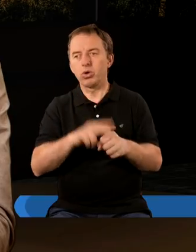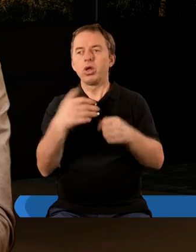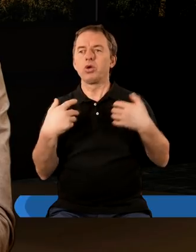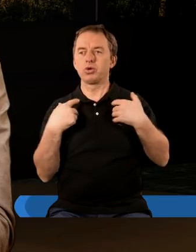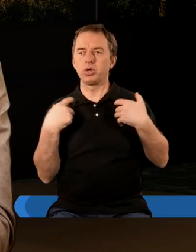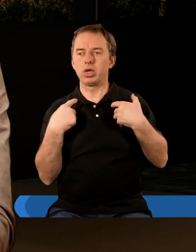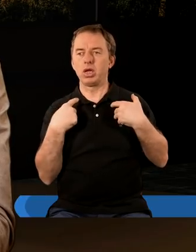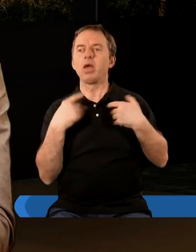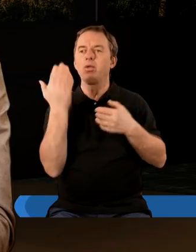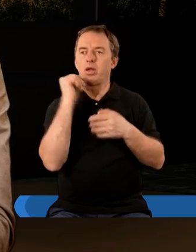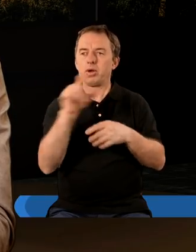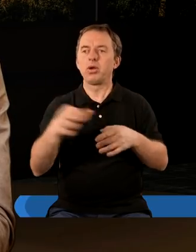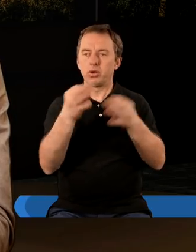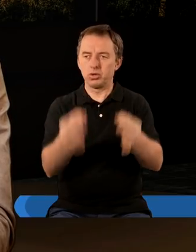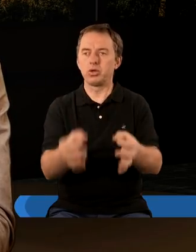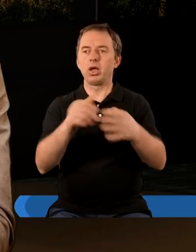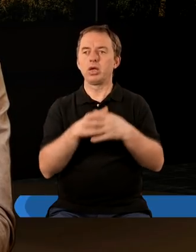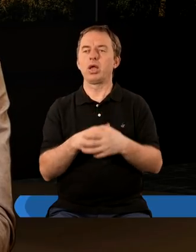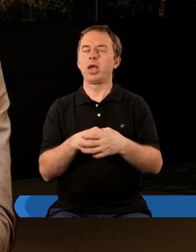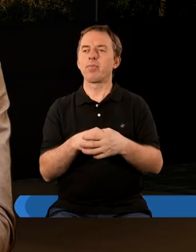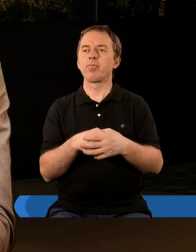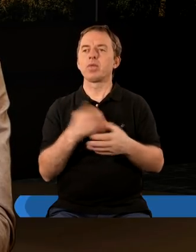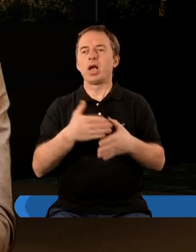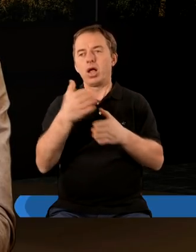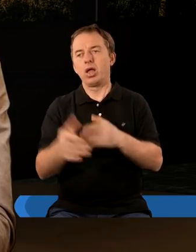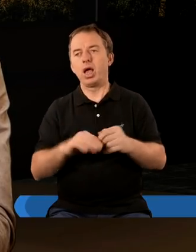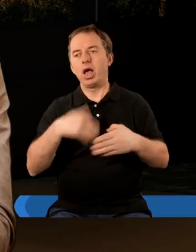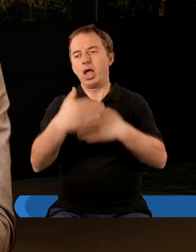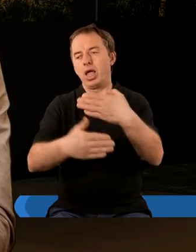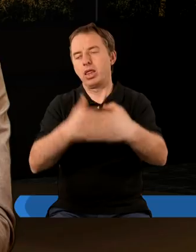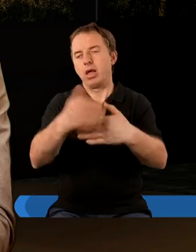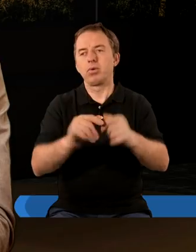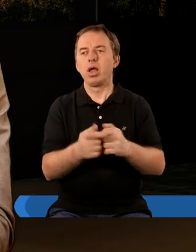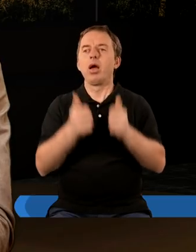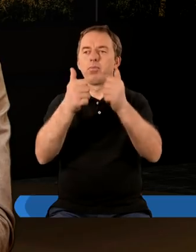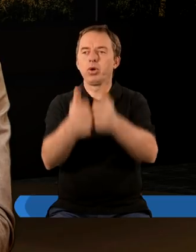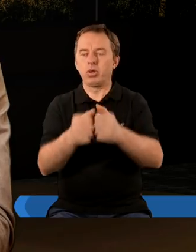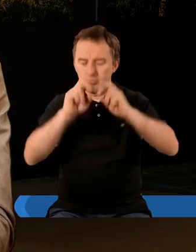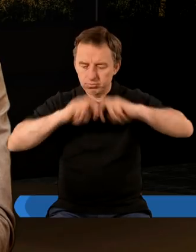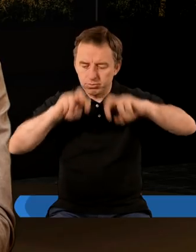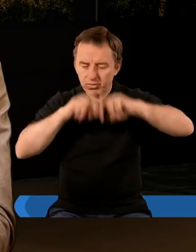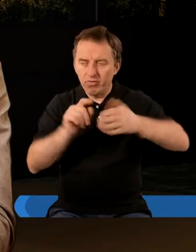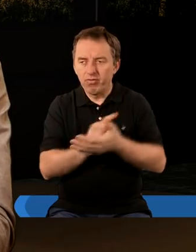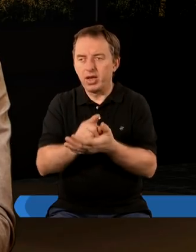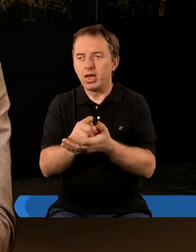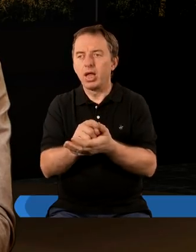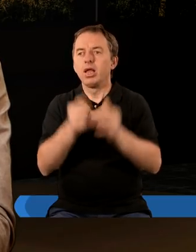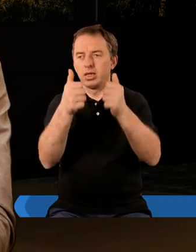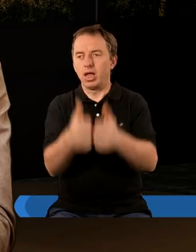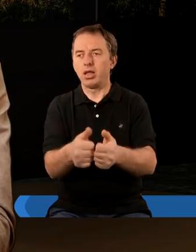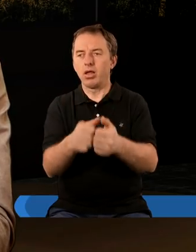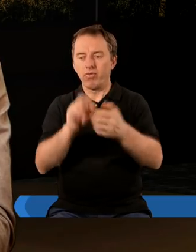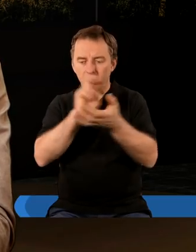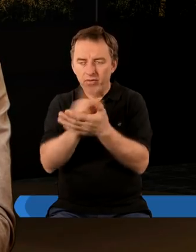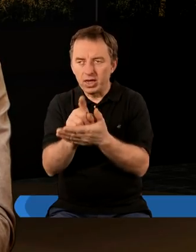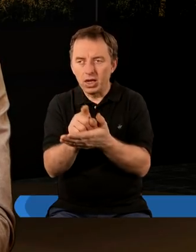żyją w tamtym czasie czy dzisiaj. Kolejnym etapem jest postawienie diagnozy. Chrystus stawia